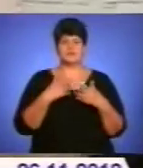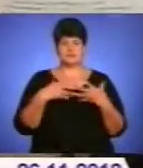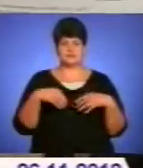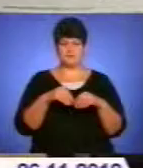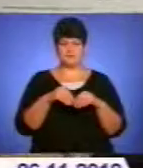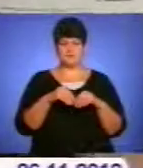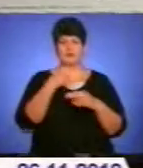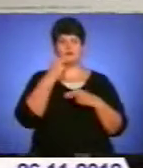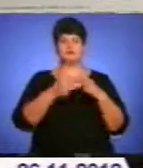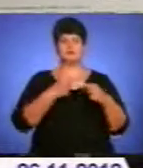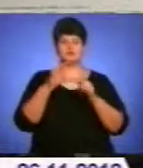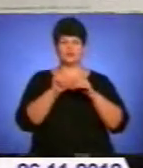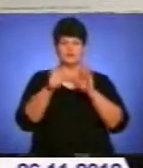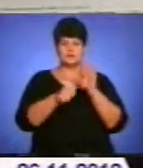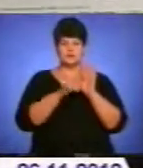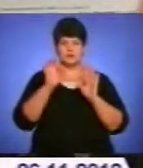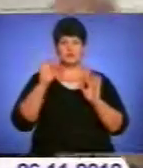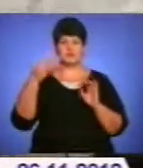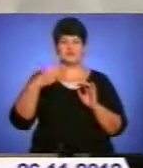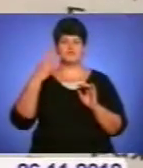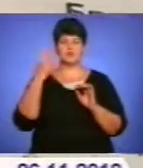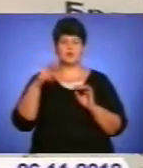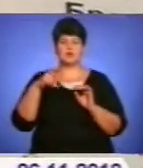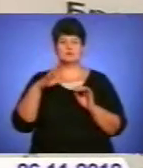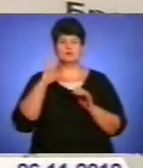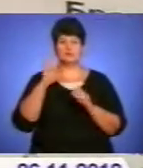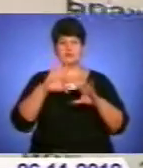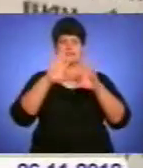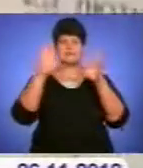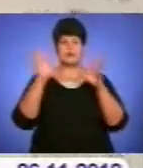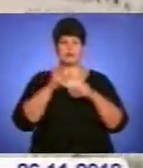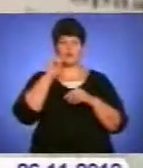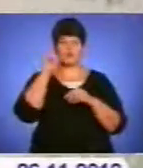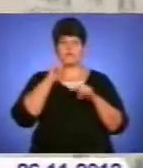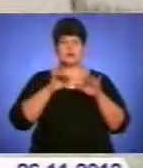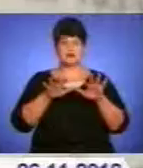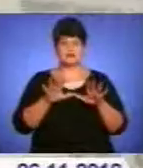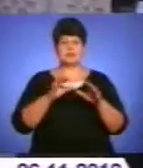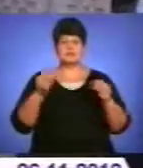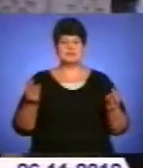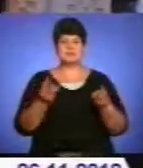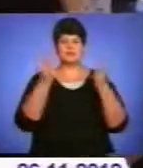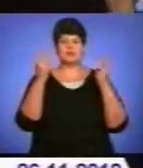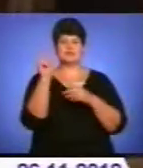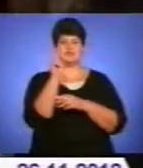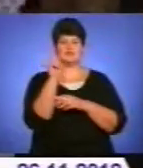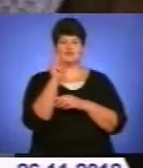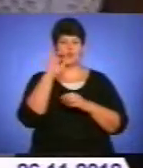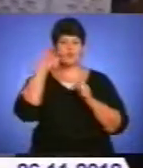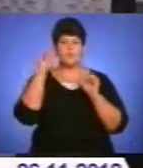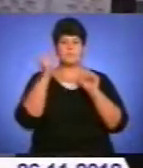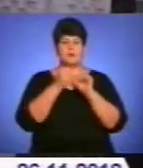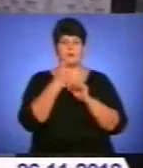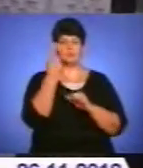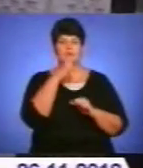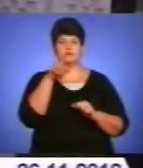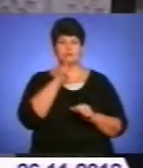«Традиційно о 16.00 24 листопада відбудеться загальноукраїнська акція «Запили свідчку пам'яті». Хвилиною мовчання згадають тих, хто,